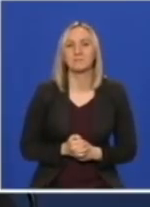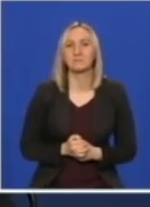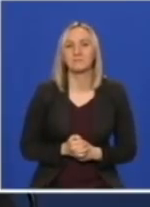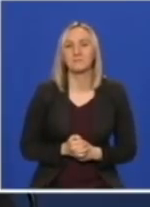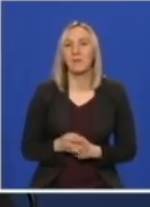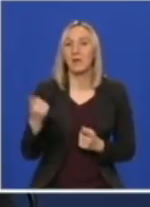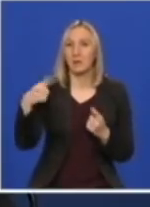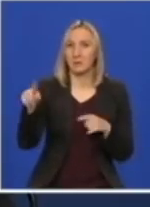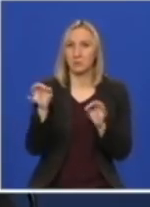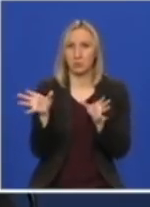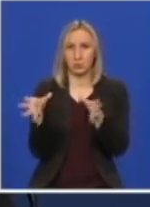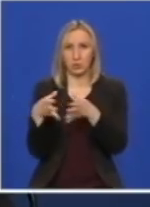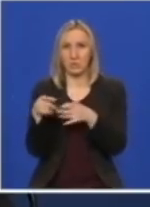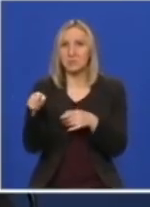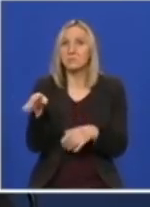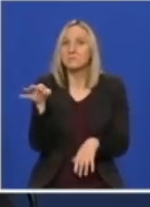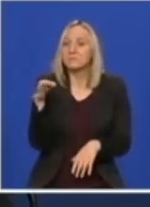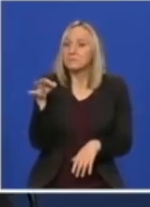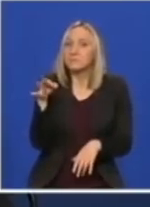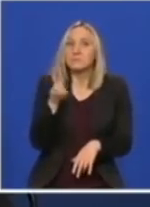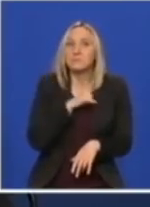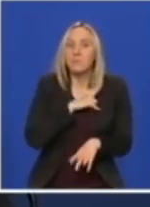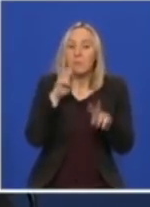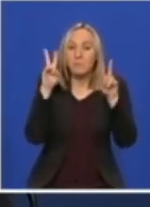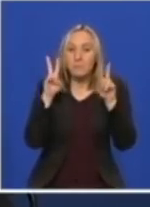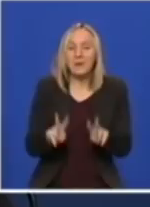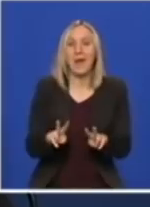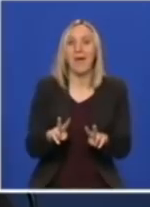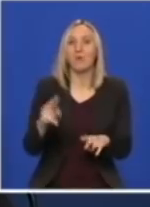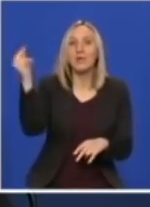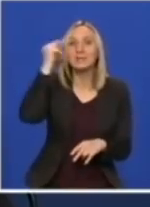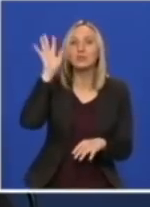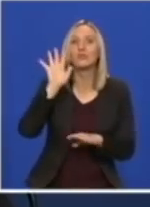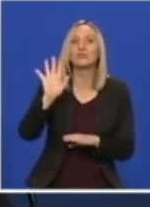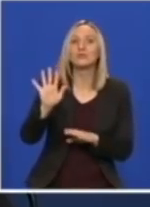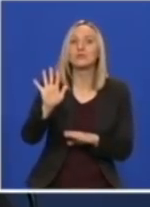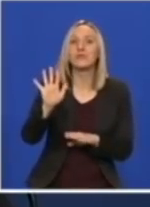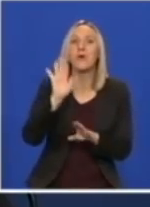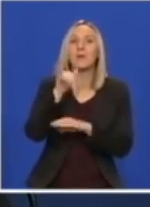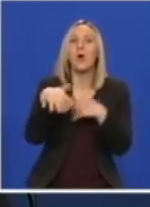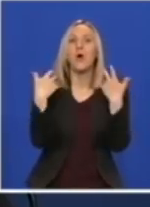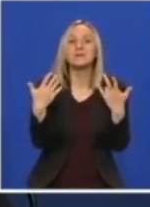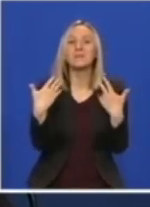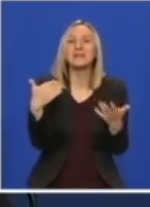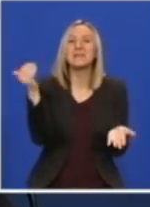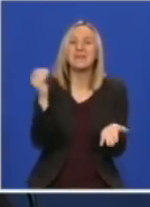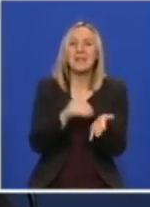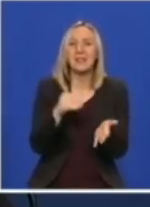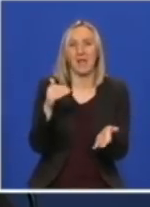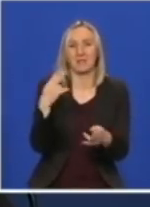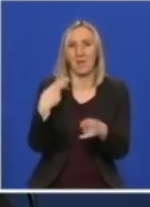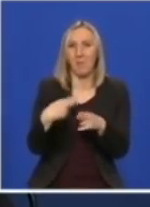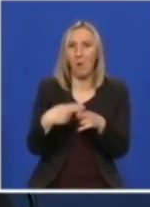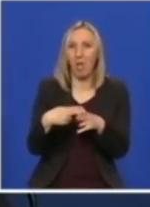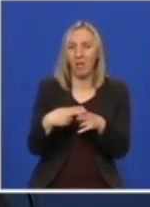ne trenutno, nego jedini imaju pravo realno iskustvo sa preko 80.000 obolih i